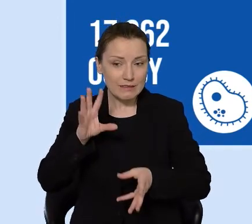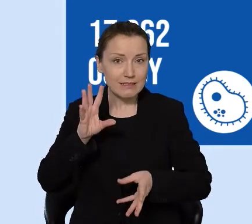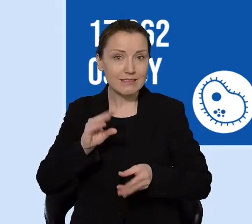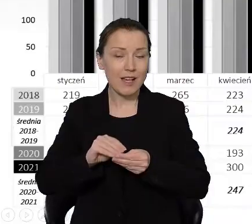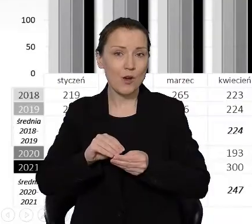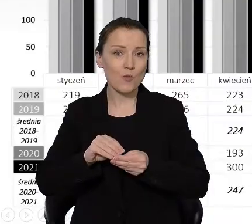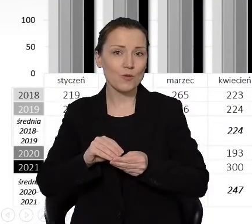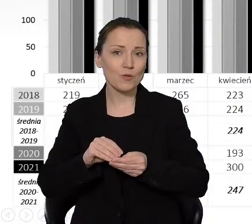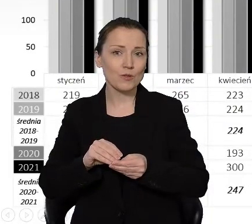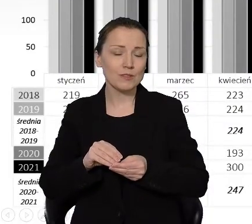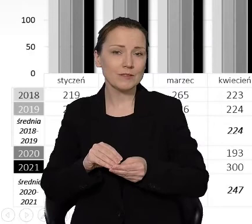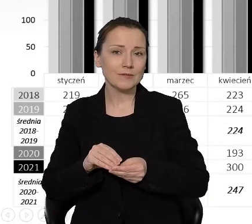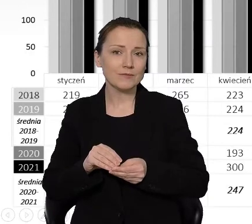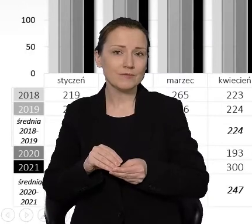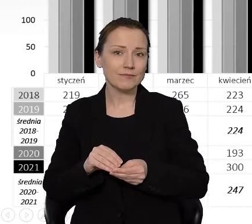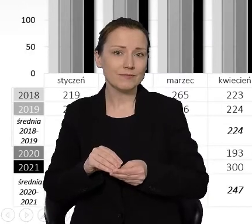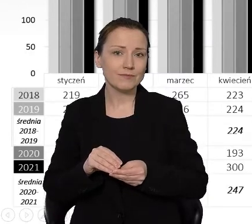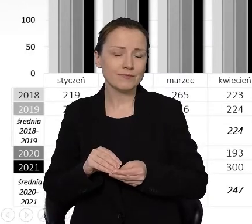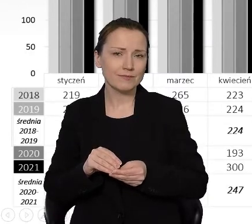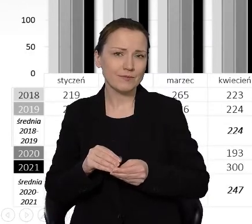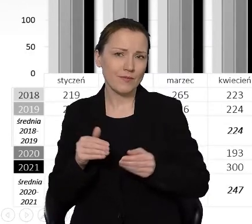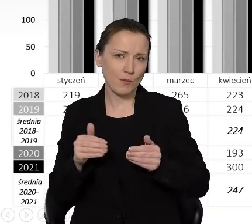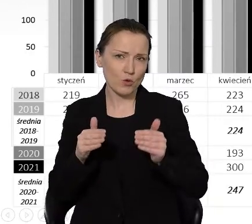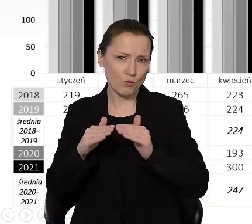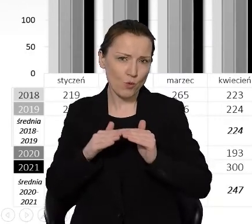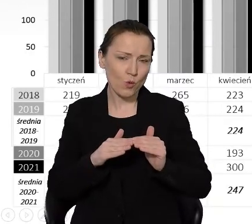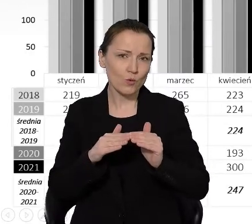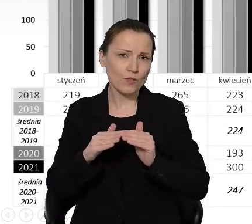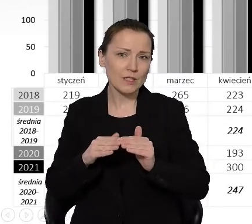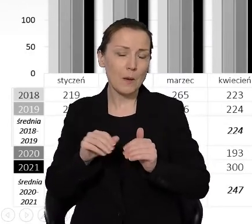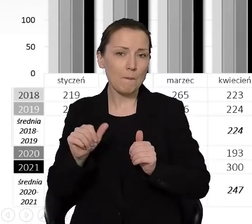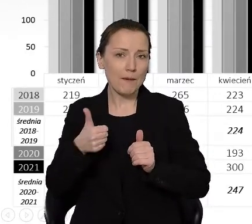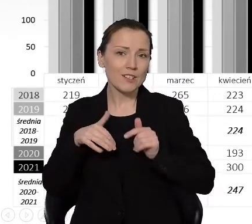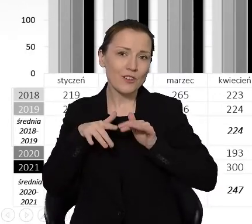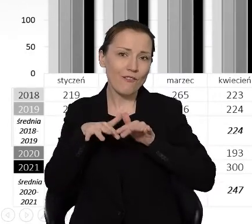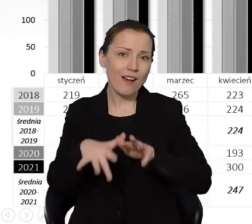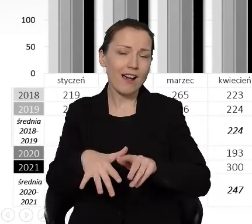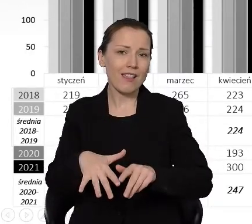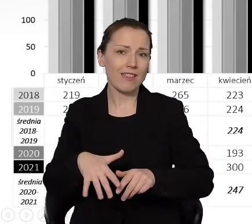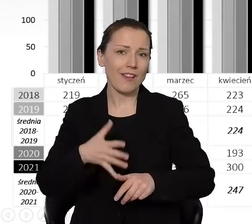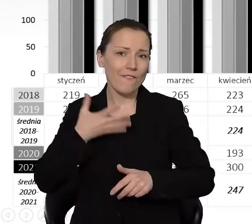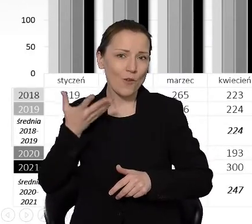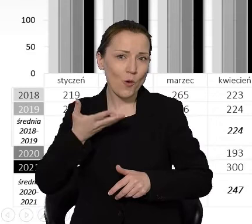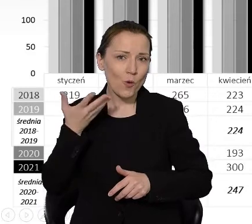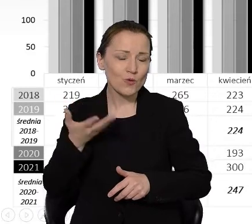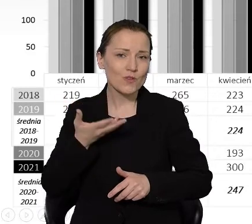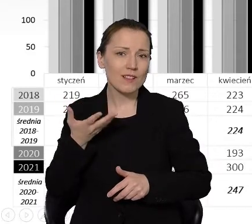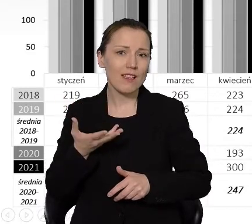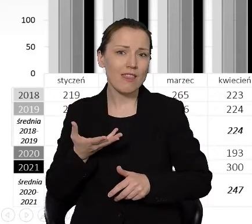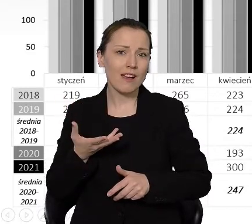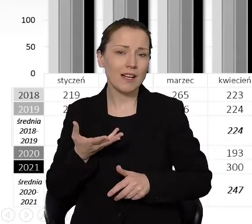wówczas niewielka, jak później mogliśmy porównać, pierwsza fala wiosenna i dosyć znaczna fala